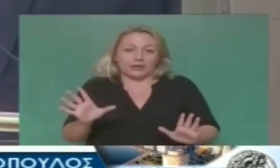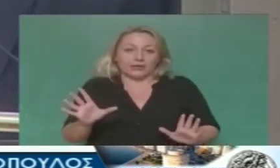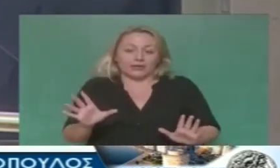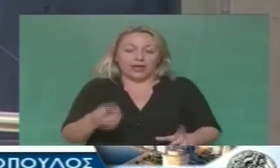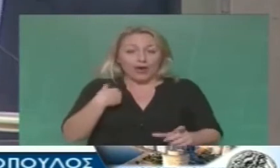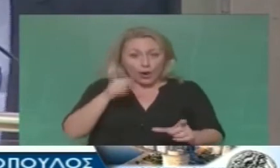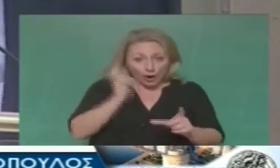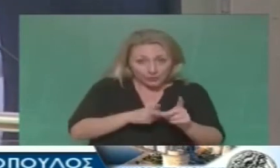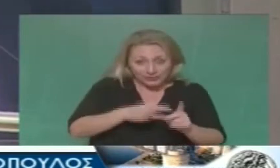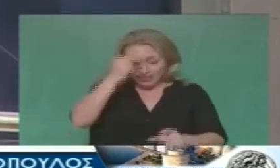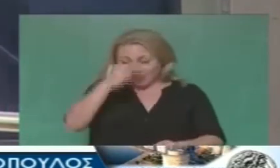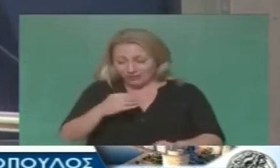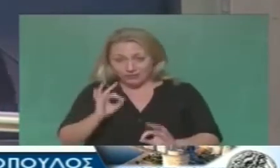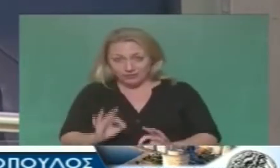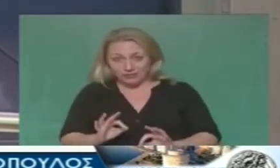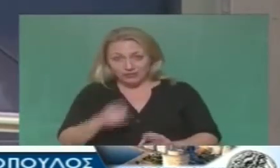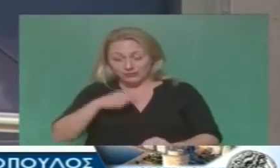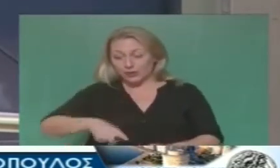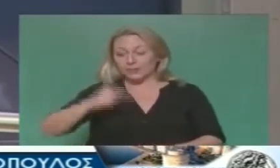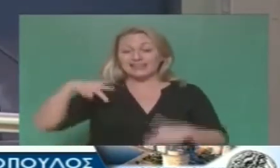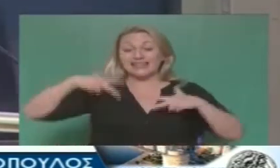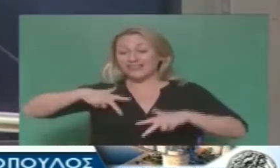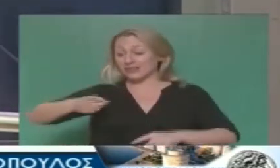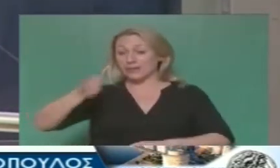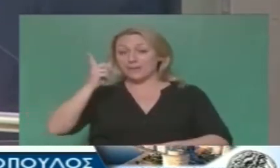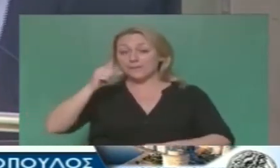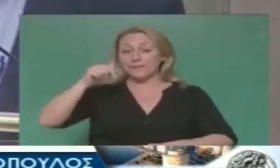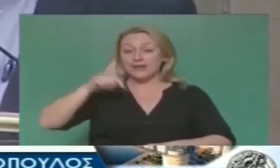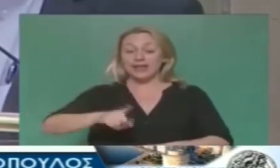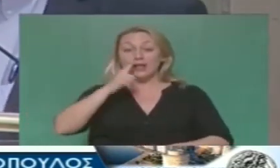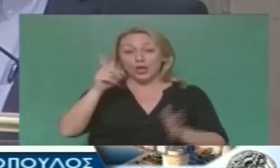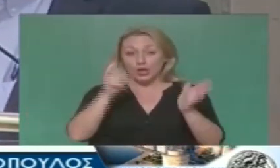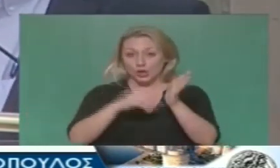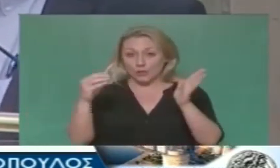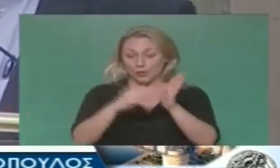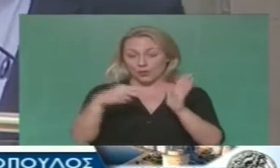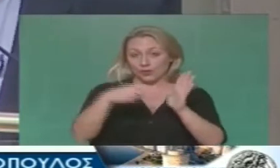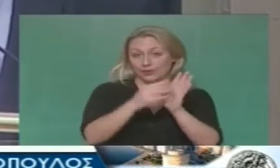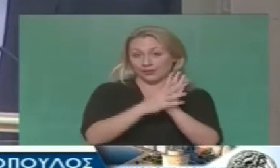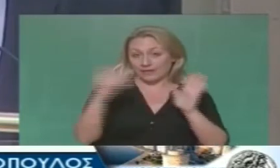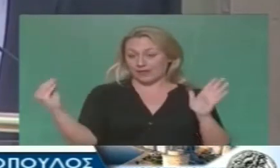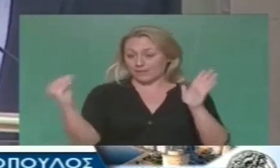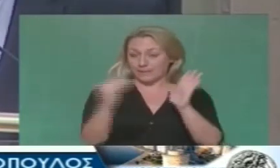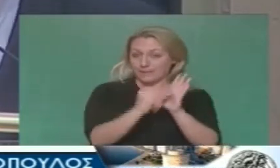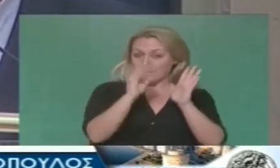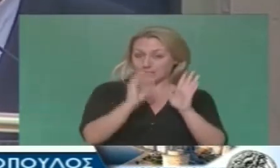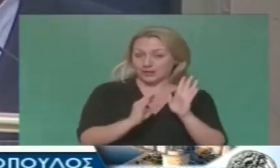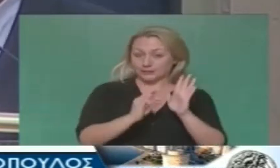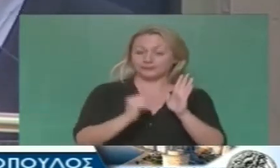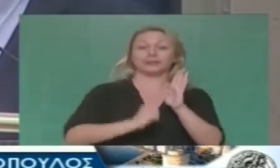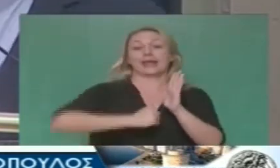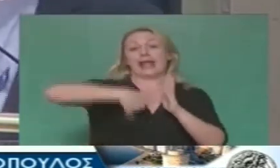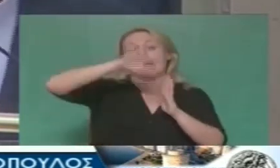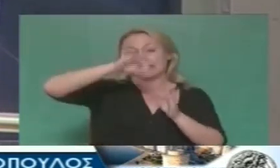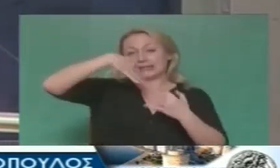Είναι η μοναδική κυβέρνηση η οποία στο ίδιο ακριβώς νομοθέτημα του 2017 στις πρώτες